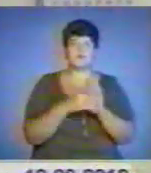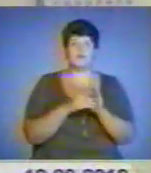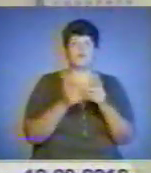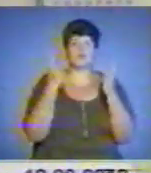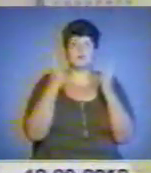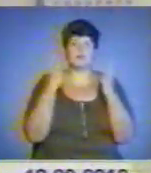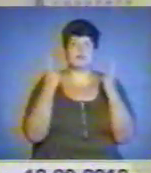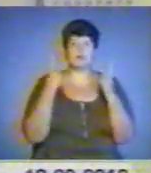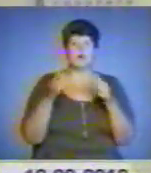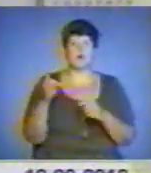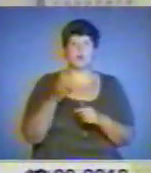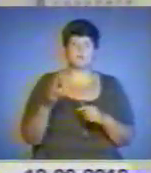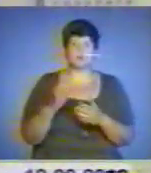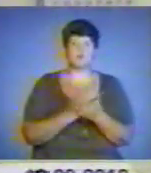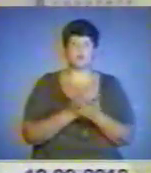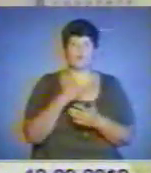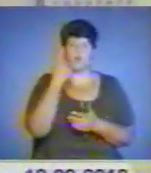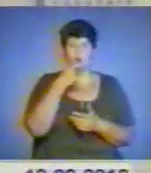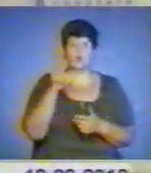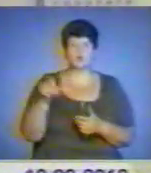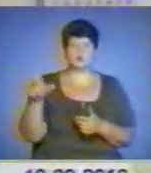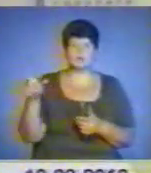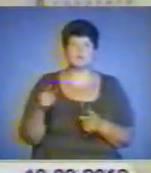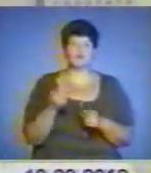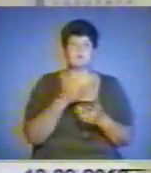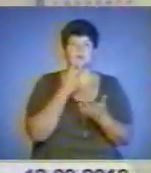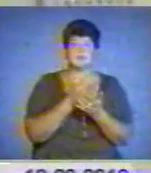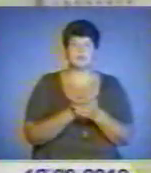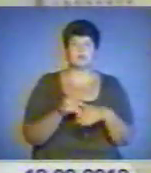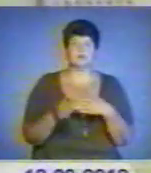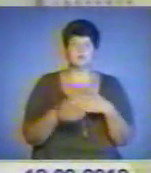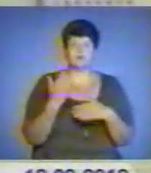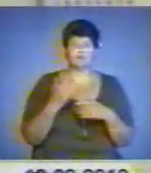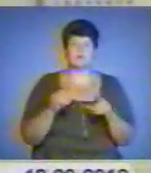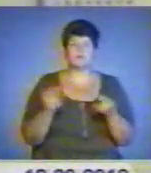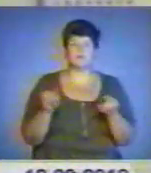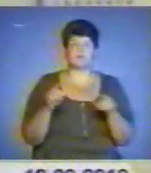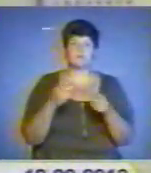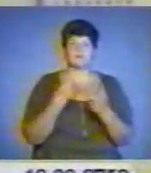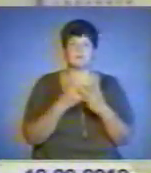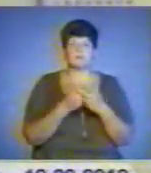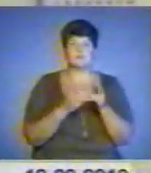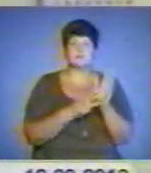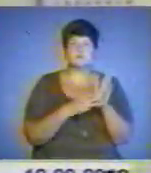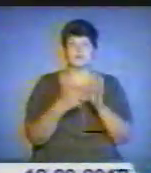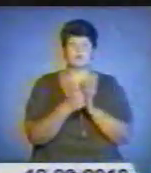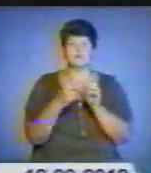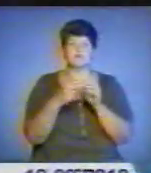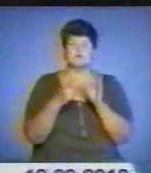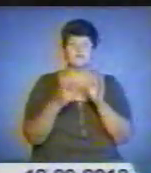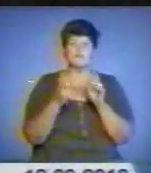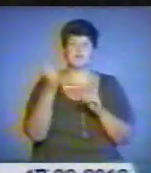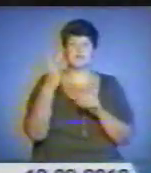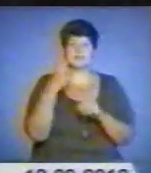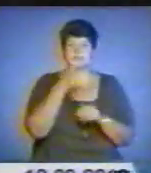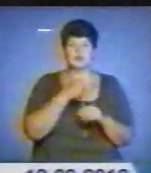великому розмірі і службовою особою, за що передбачене суворе покарання, позбавлення волі від 8 до 12 років. Дорожньо